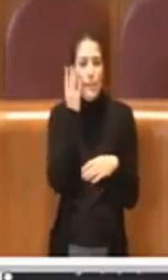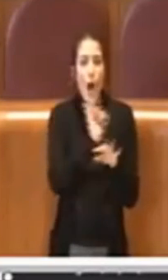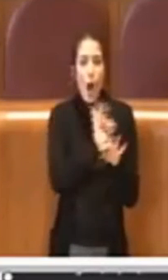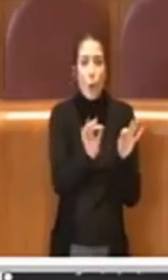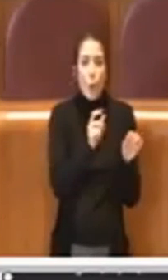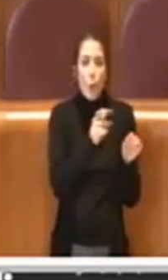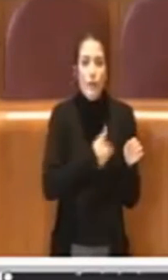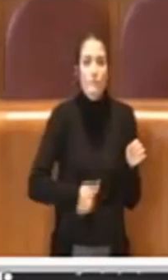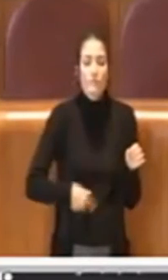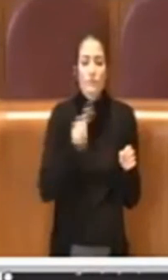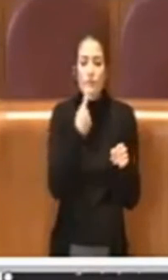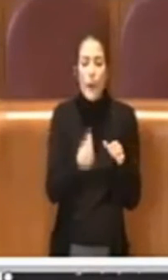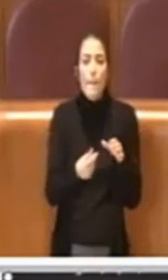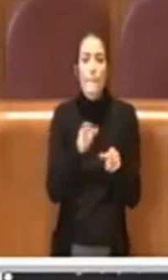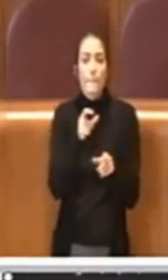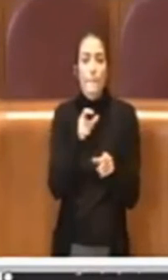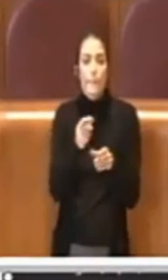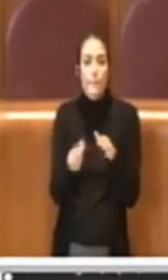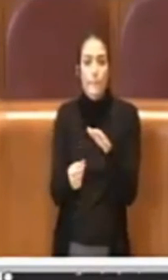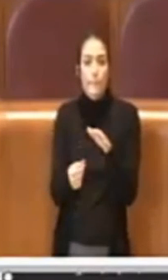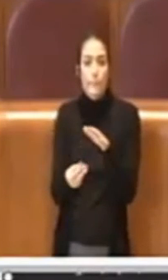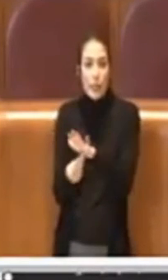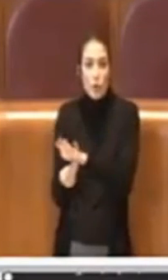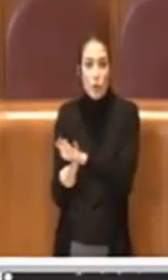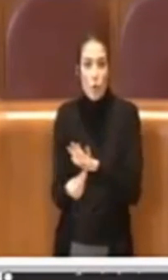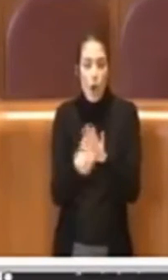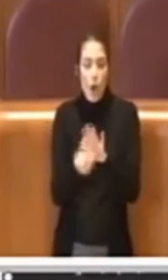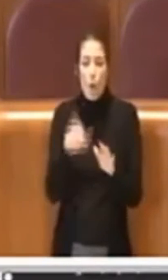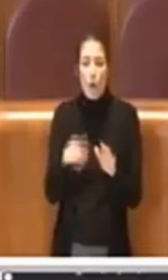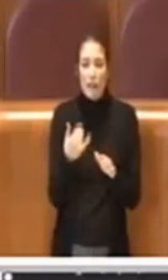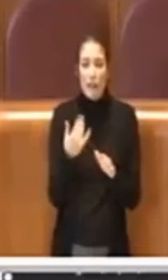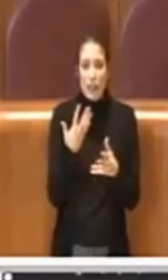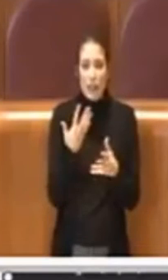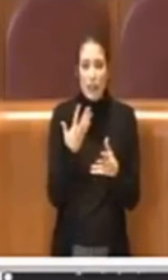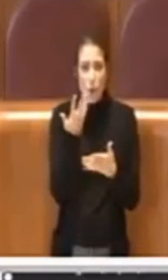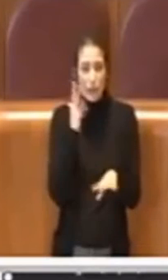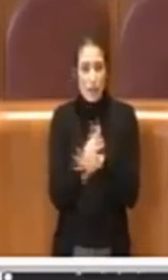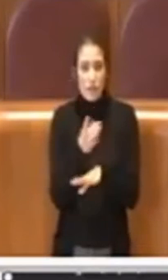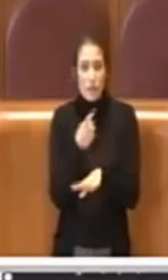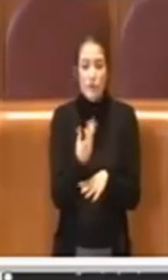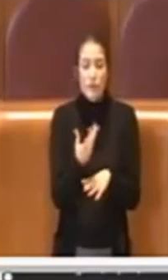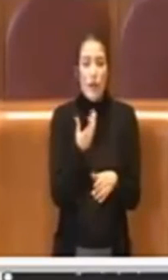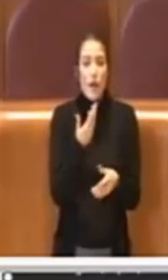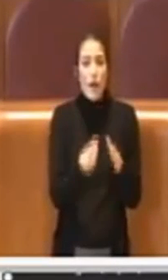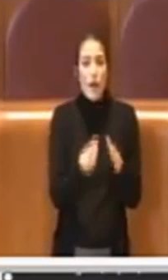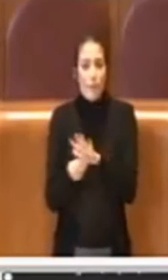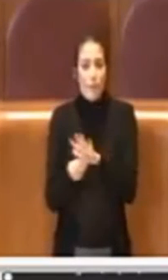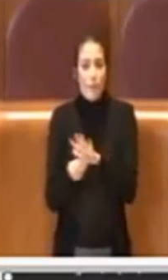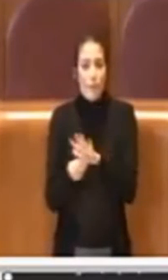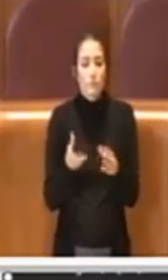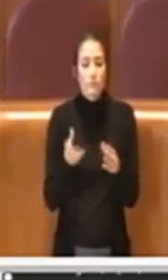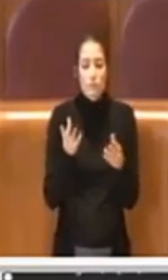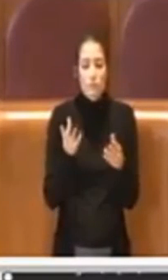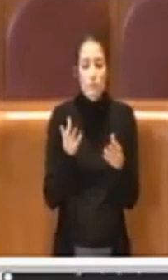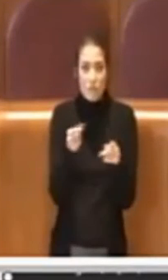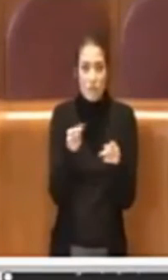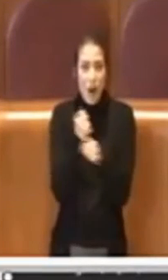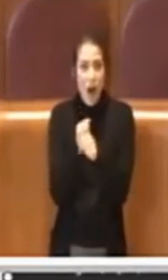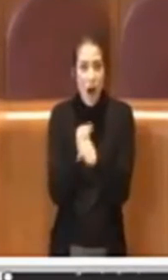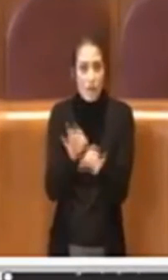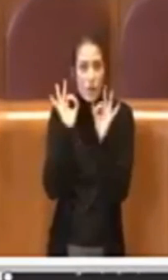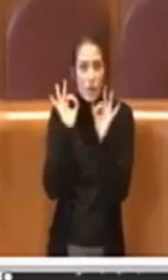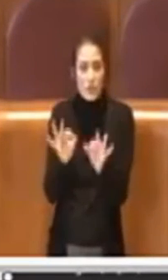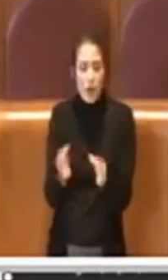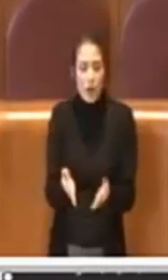personale, anche l'ultimo intervento dice, ah sul personale non è stato fatto niente, ma